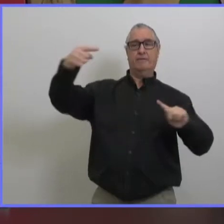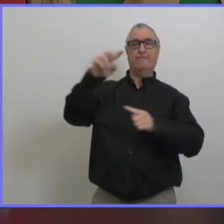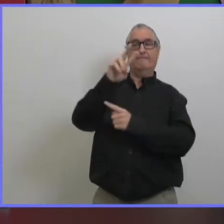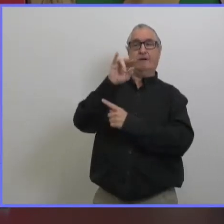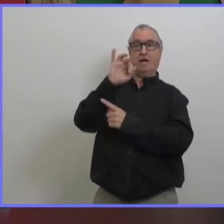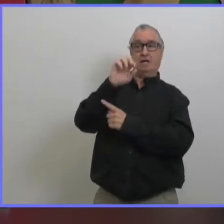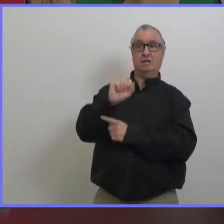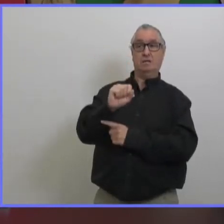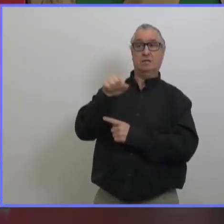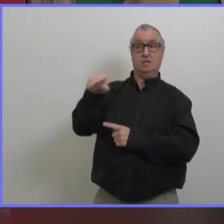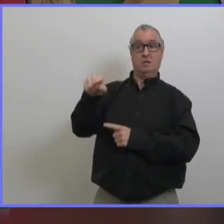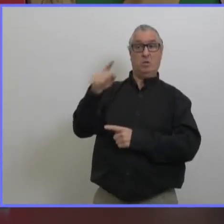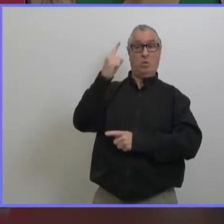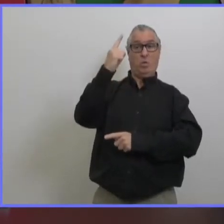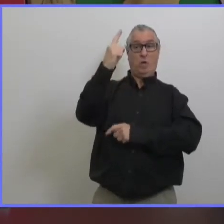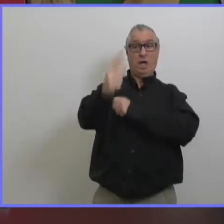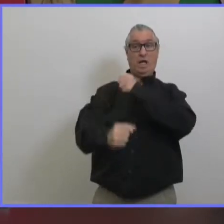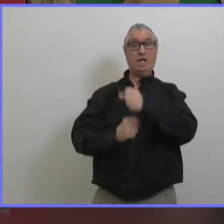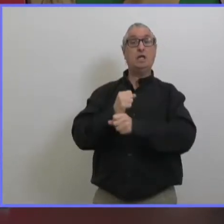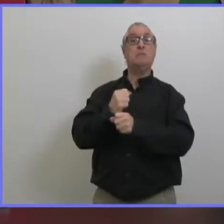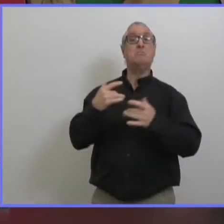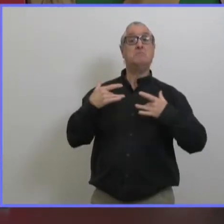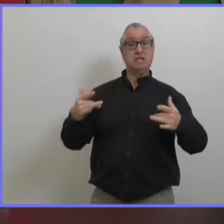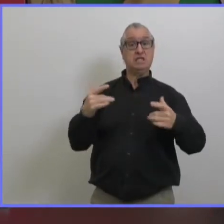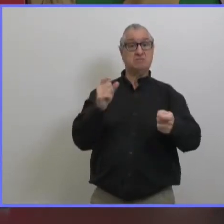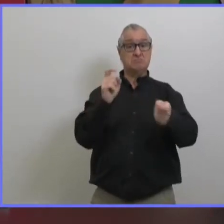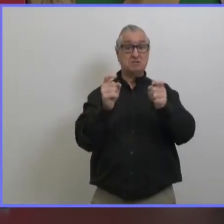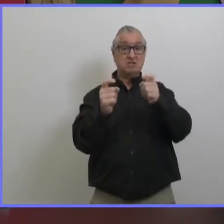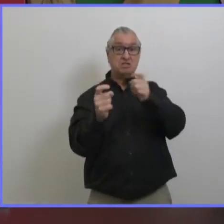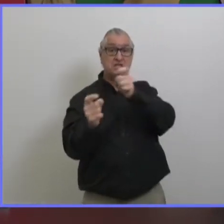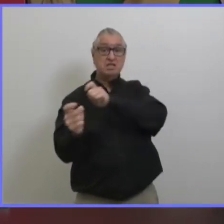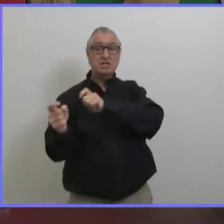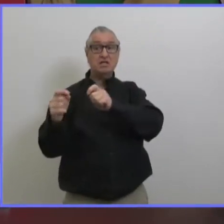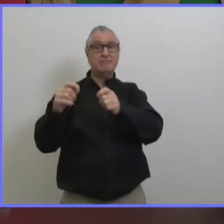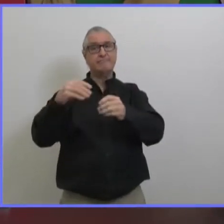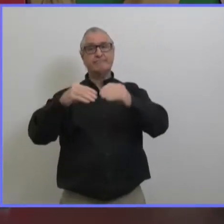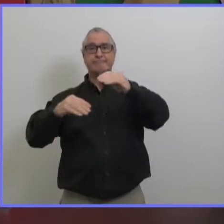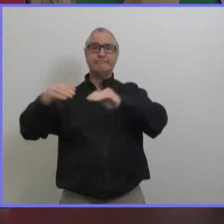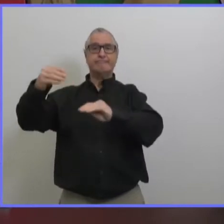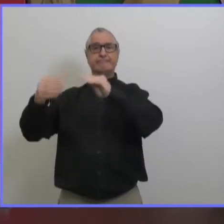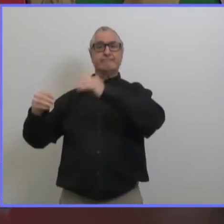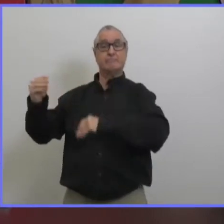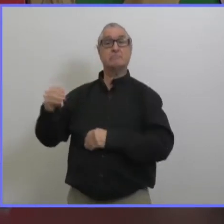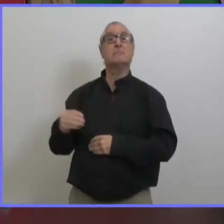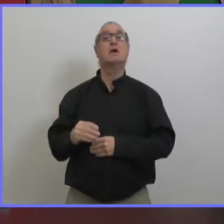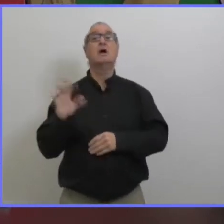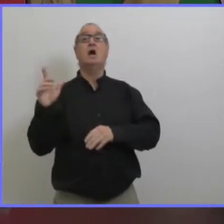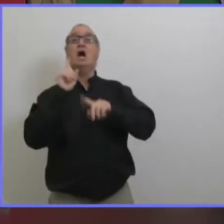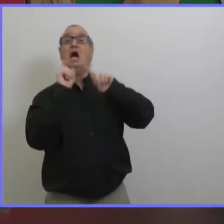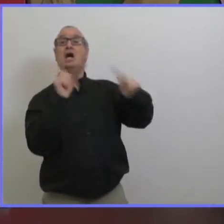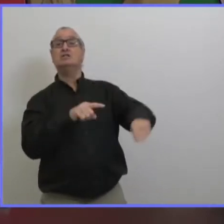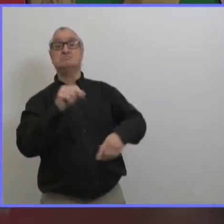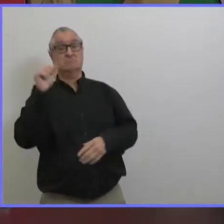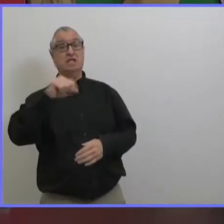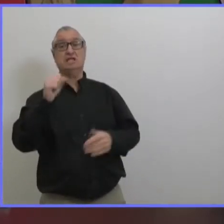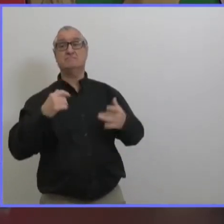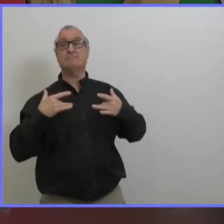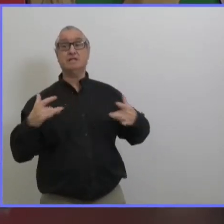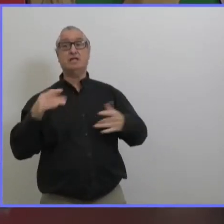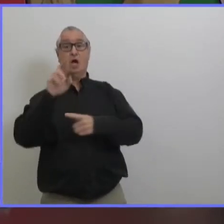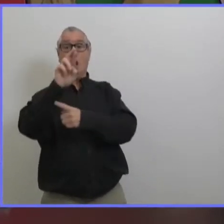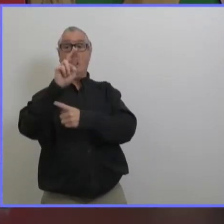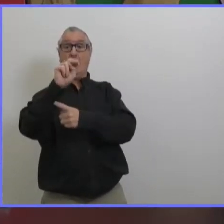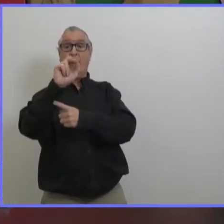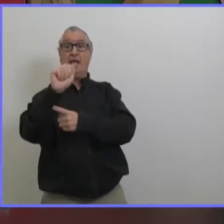rnm de muter si fréquemment que ça en l'espace d'une année oui effectivement les vers les virus à